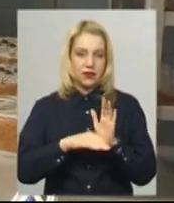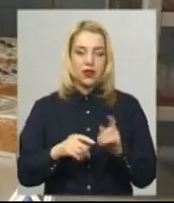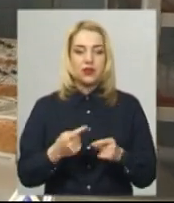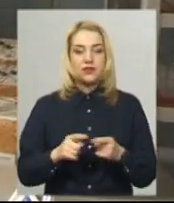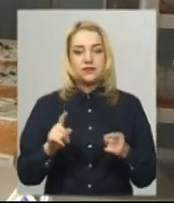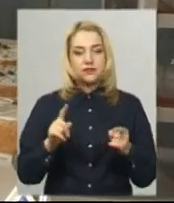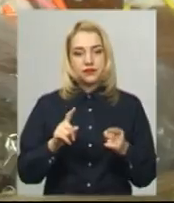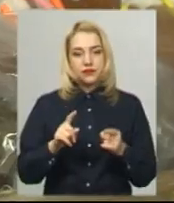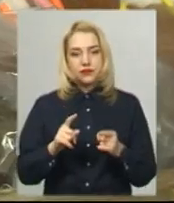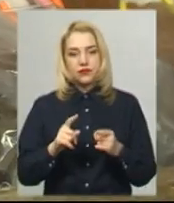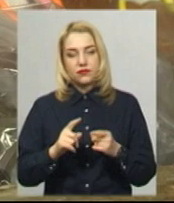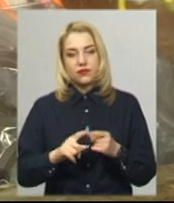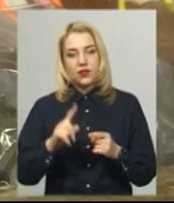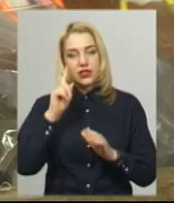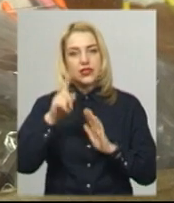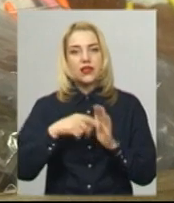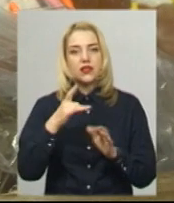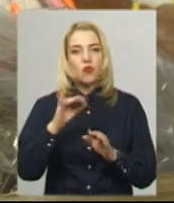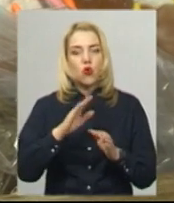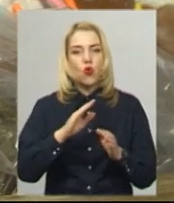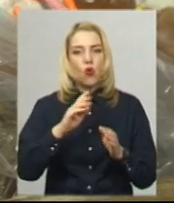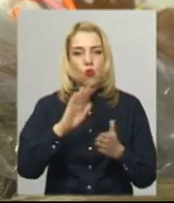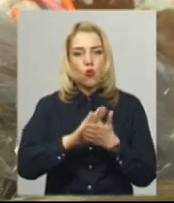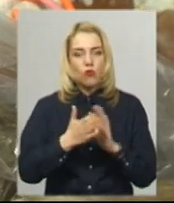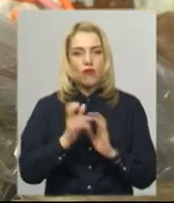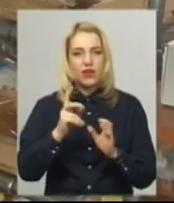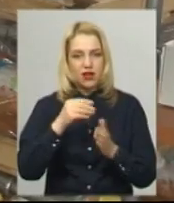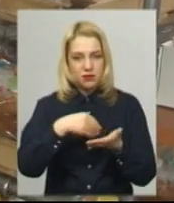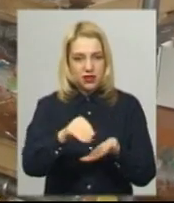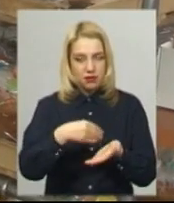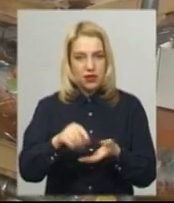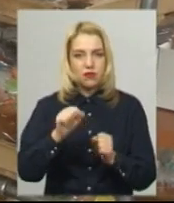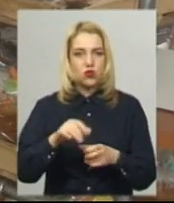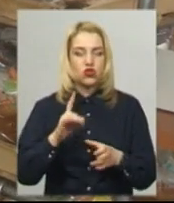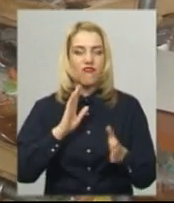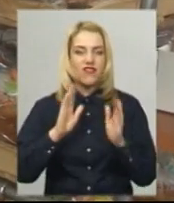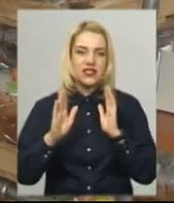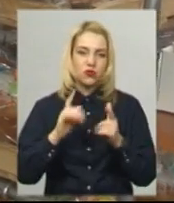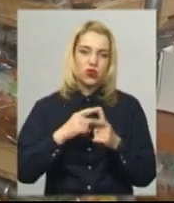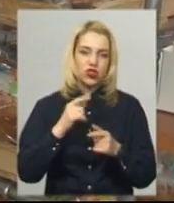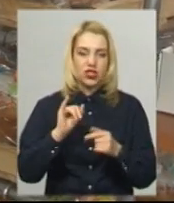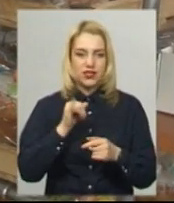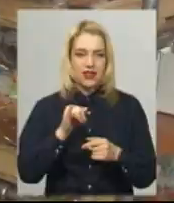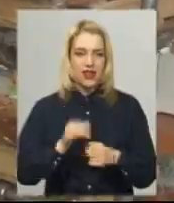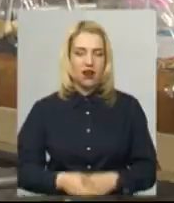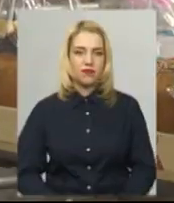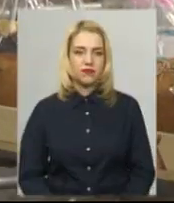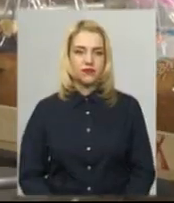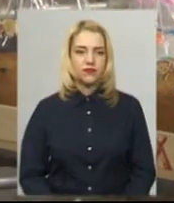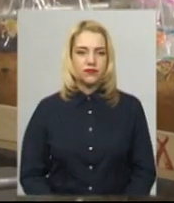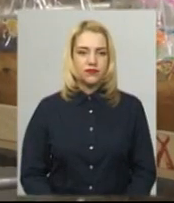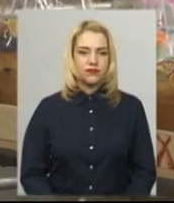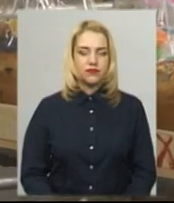умови доставки даної продукції Великоднього ярмарку можна у соціальній мережі на сторінках Фейсзвуку чи Інстаграму, додає Олександр Будник.